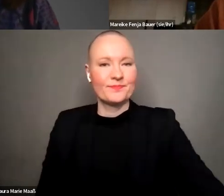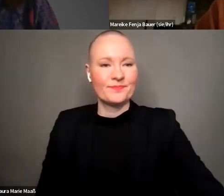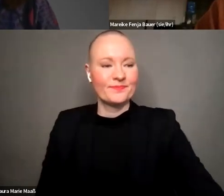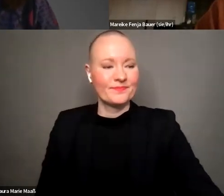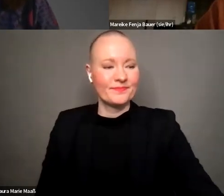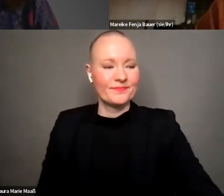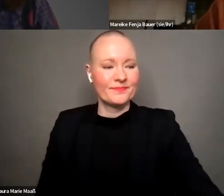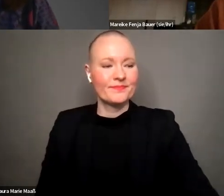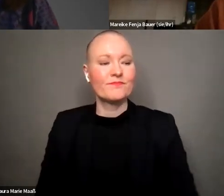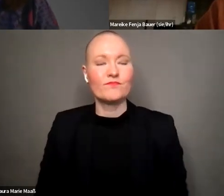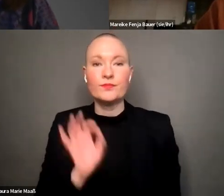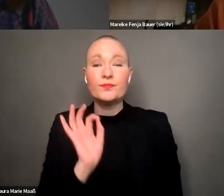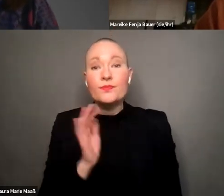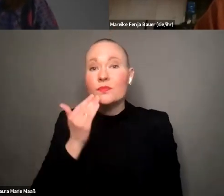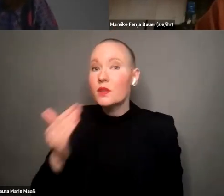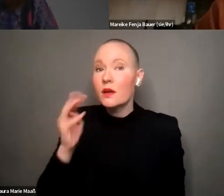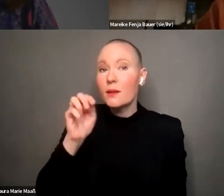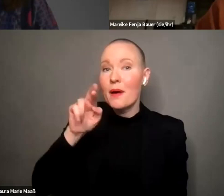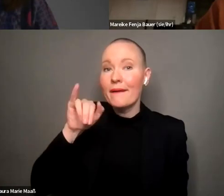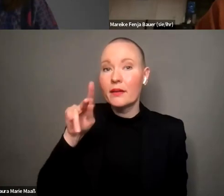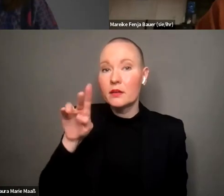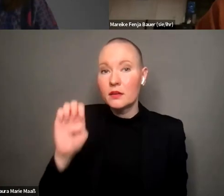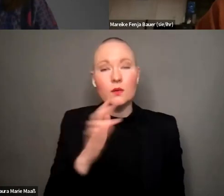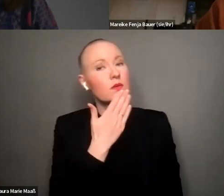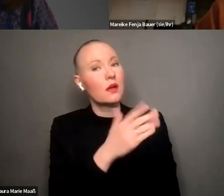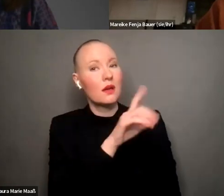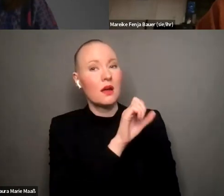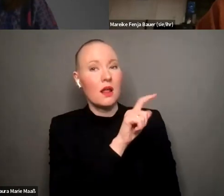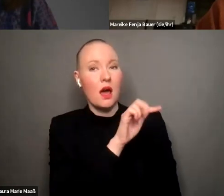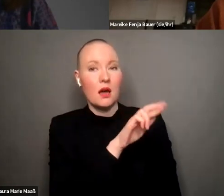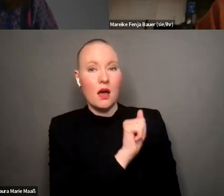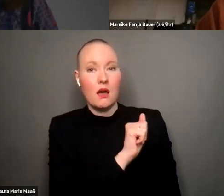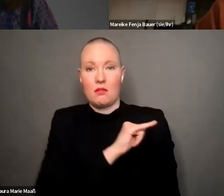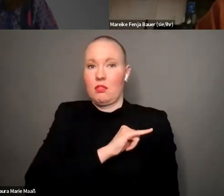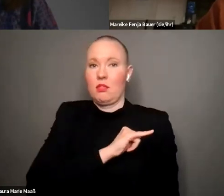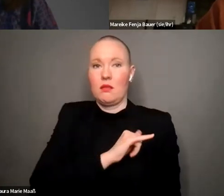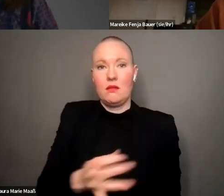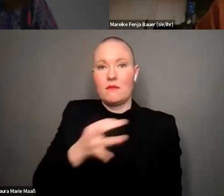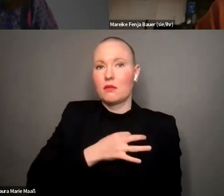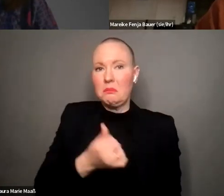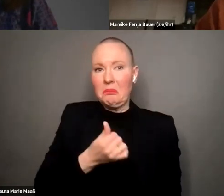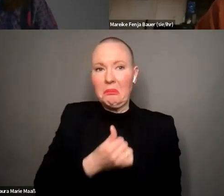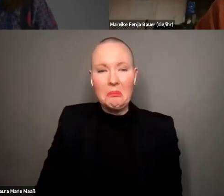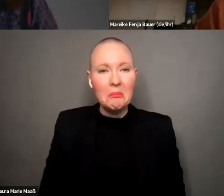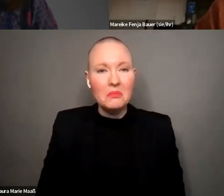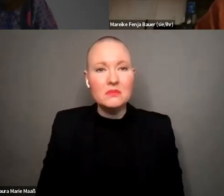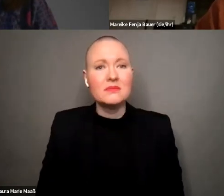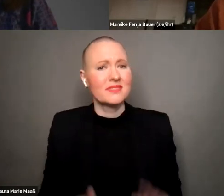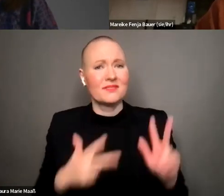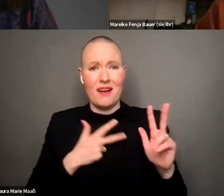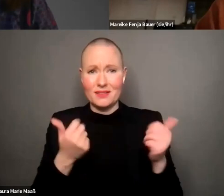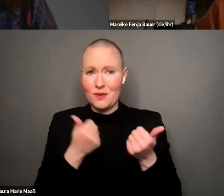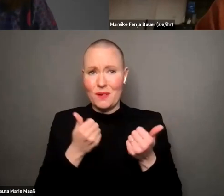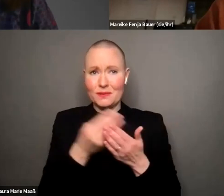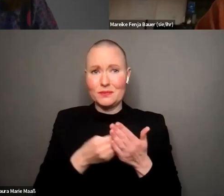danke mareike und danke klar auch für diese sehr sehr tolle frage und das ist echt ganz gut beschrieben mareike